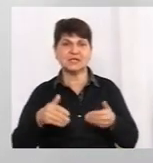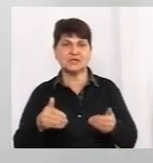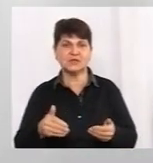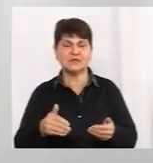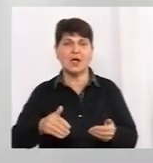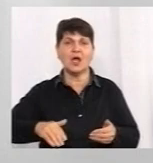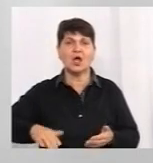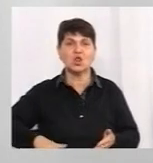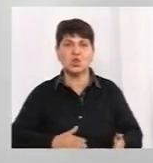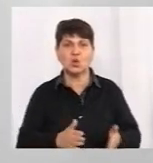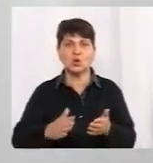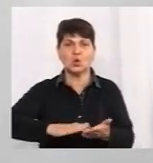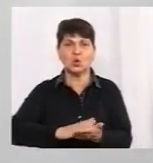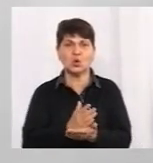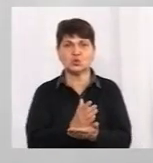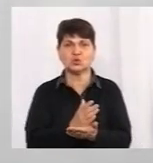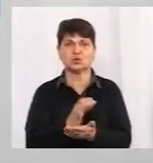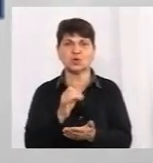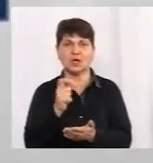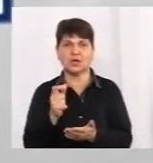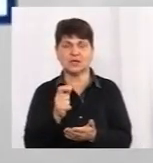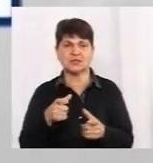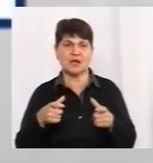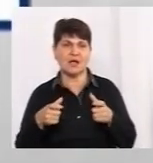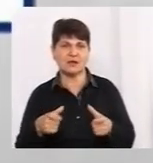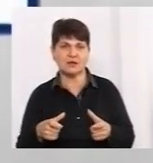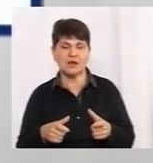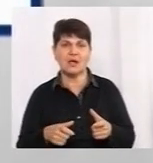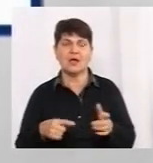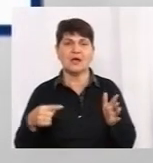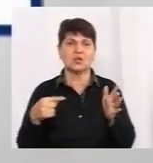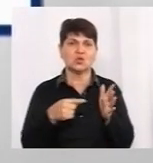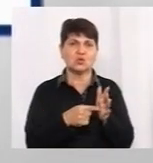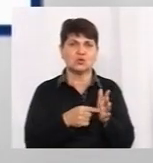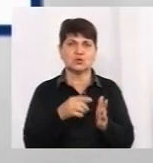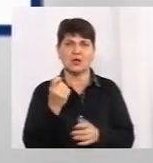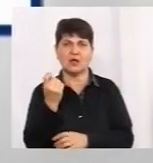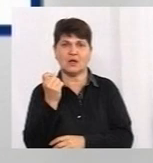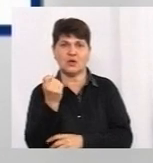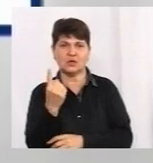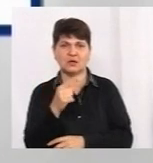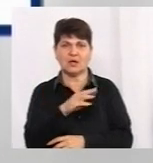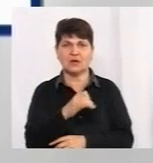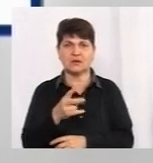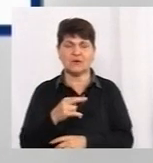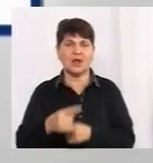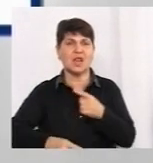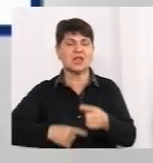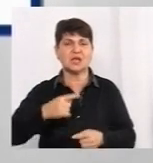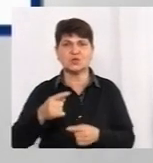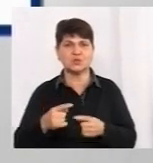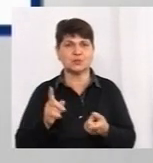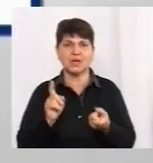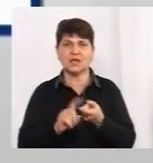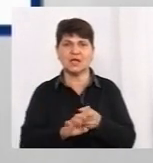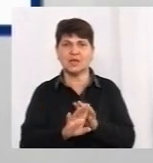дорожню карту вигоду країни з карантину. Сподіваємось, що стартова точка настане 11 травня. Наступні етапи не прив